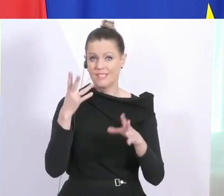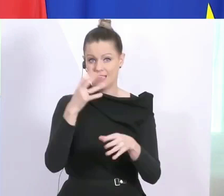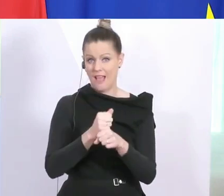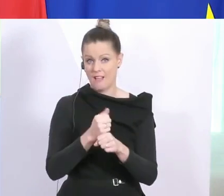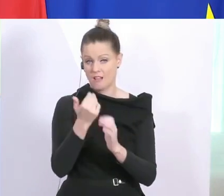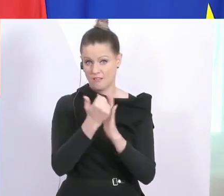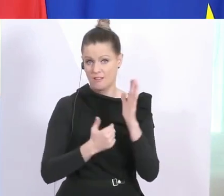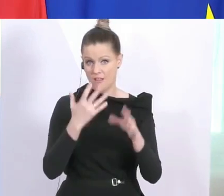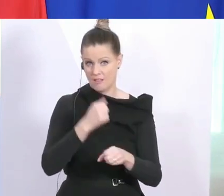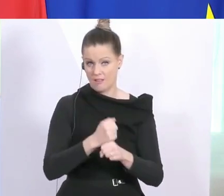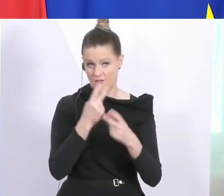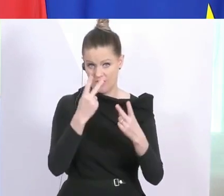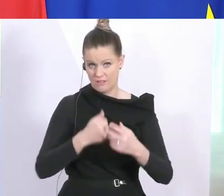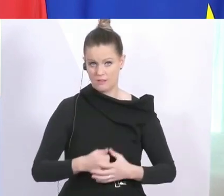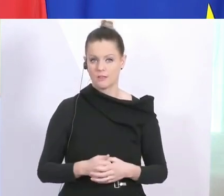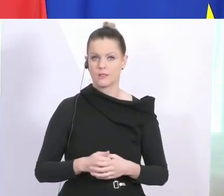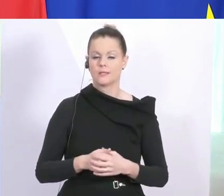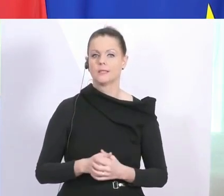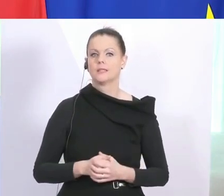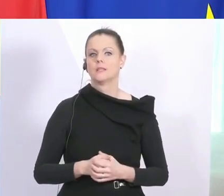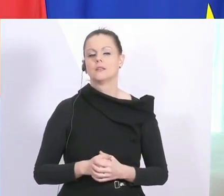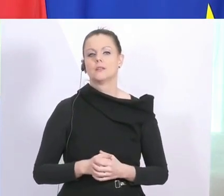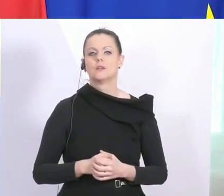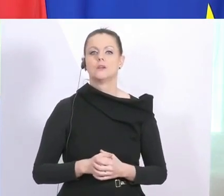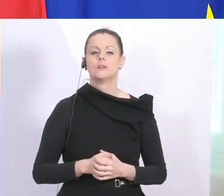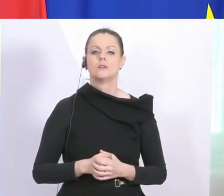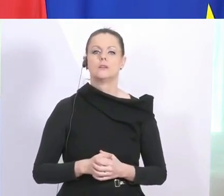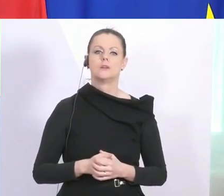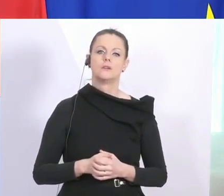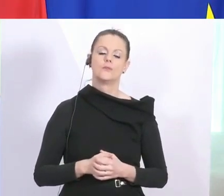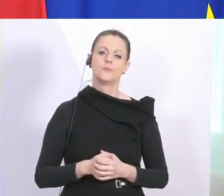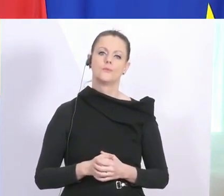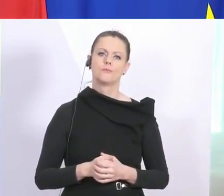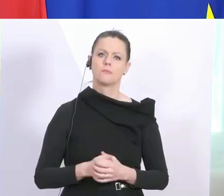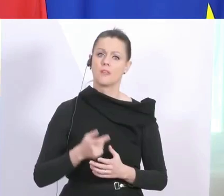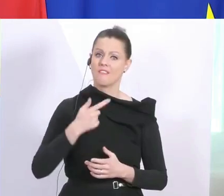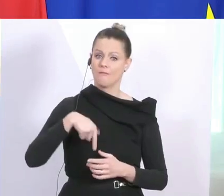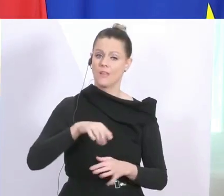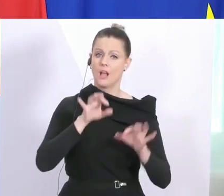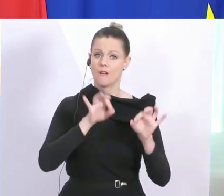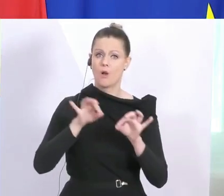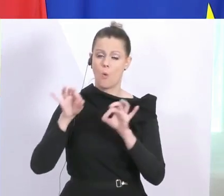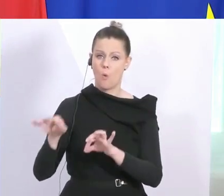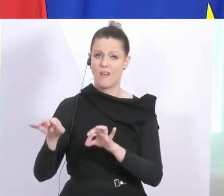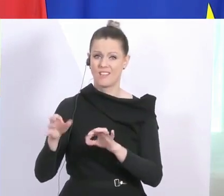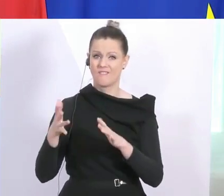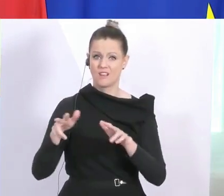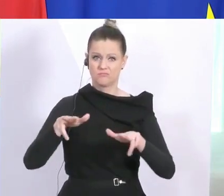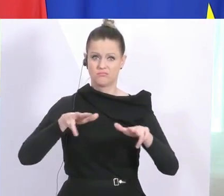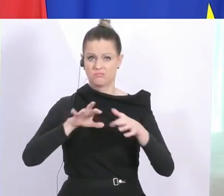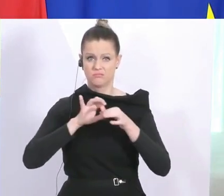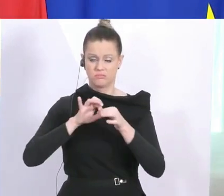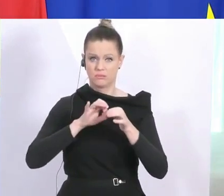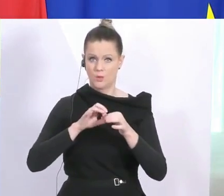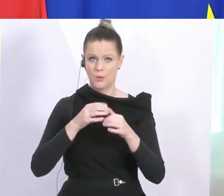Zur ersten Frage, wir können nicht etwas verordnen, was logistisch so noch nicht